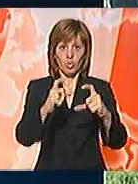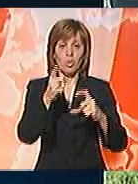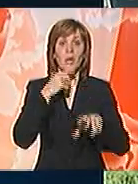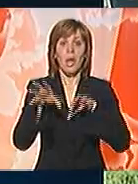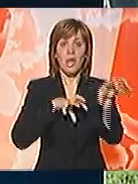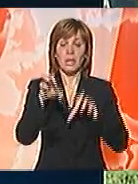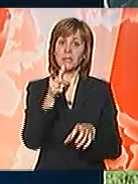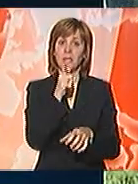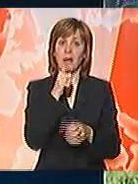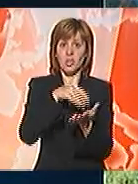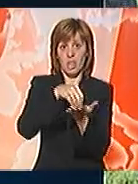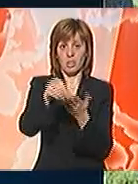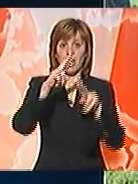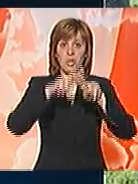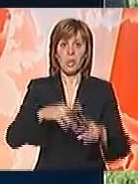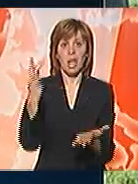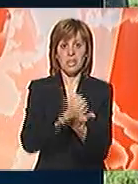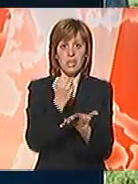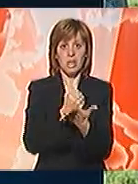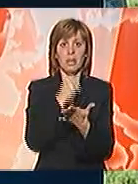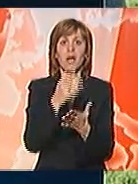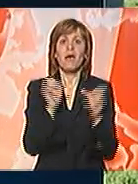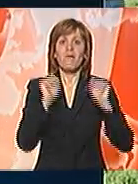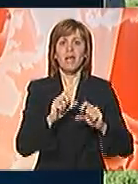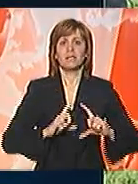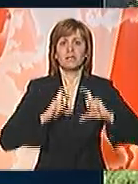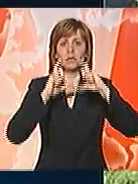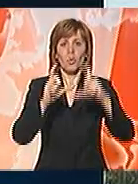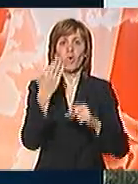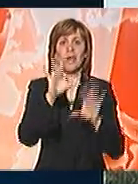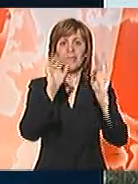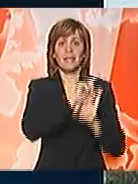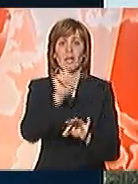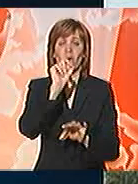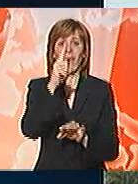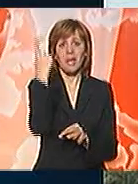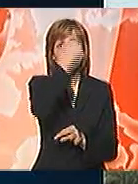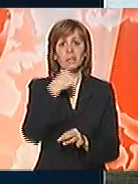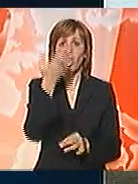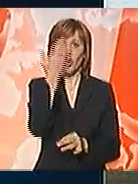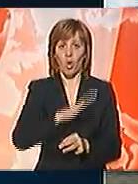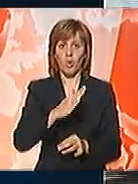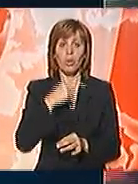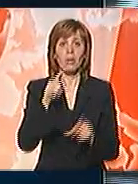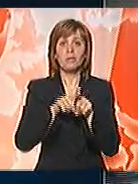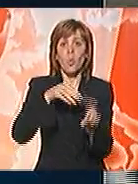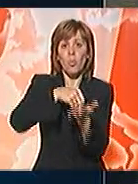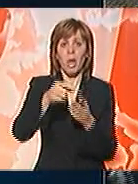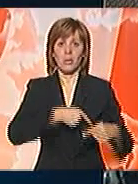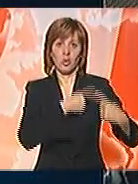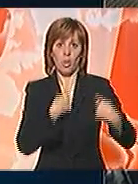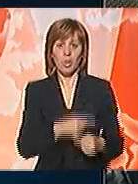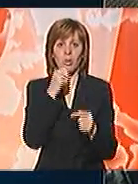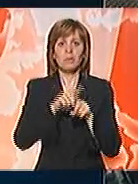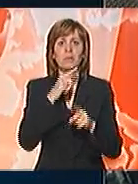Radnici traže da im se isplate za ostale zarade, a vlasnik im duguje od 10 do 12 ličnih dohodaka, zatim uplatu doprinosa